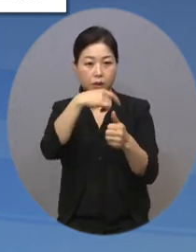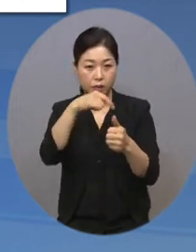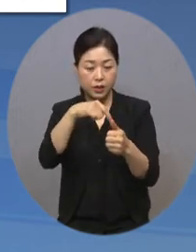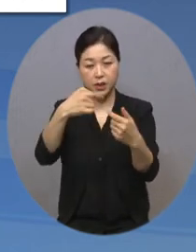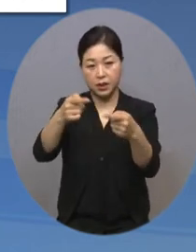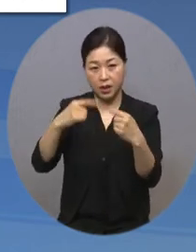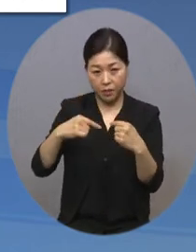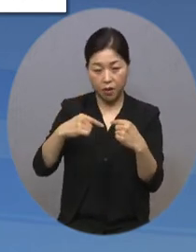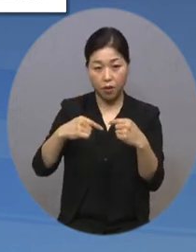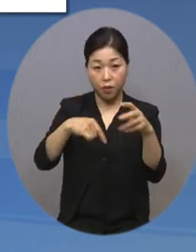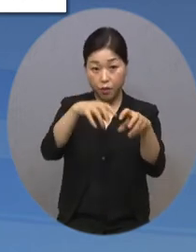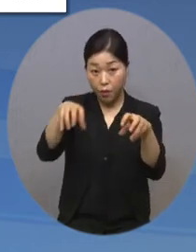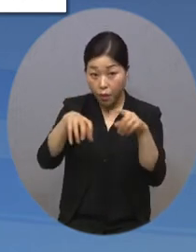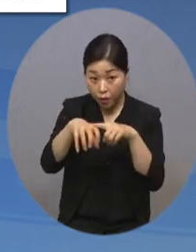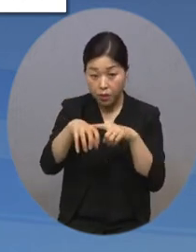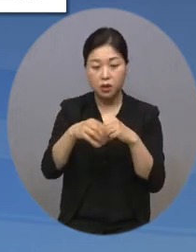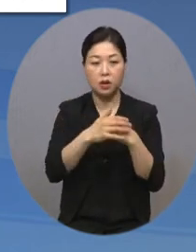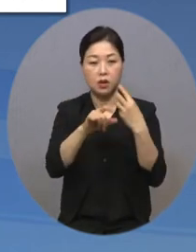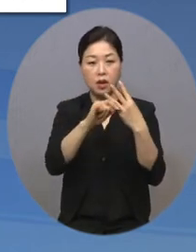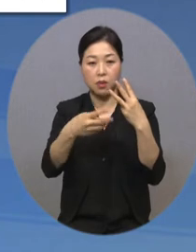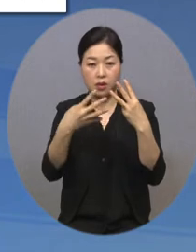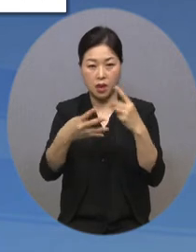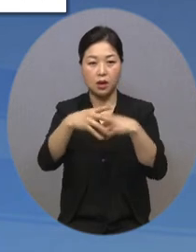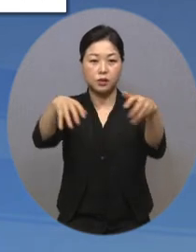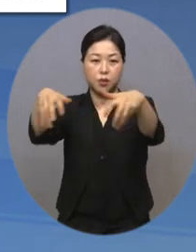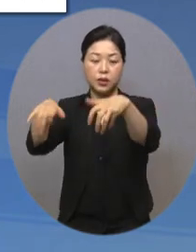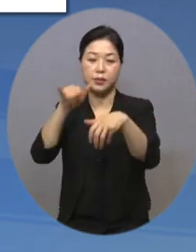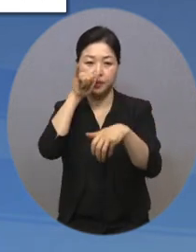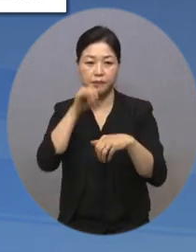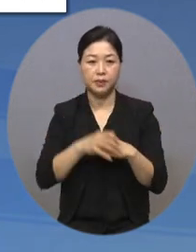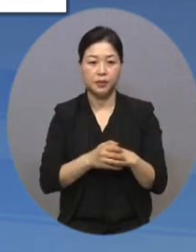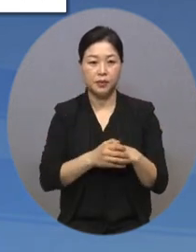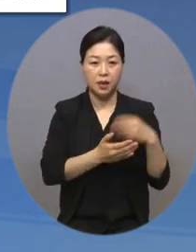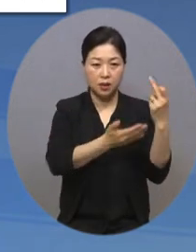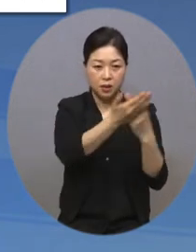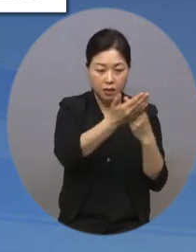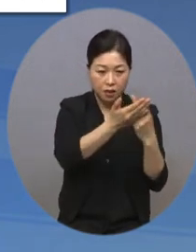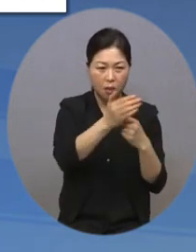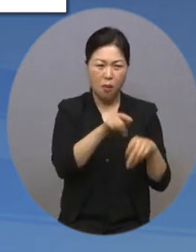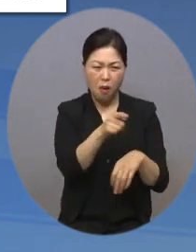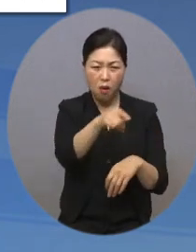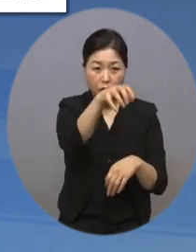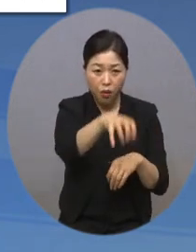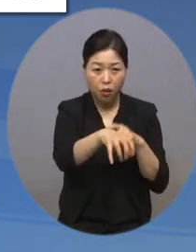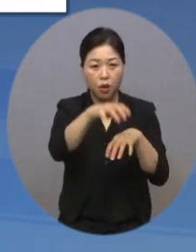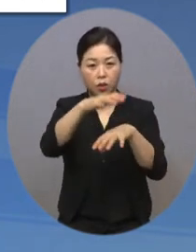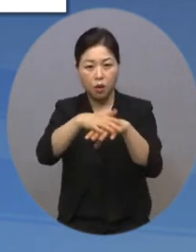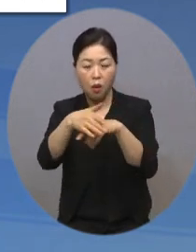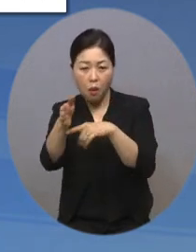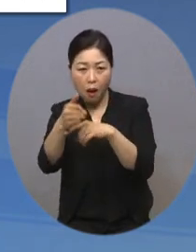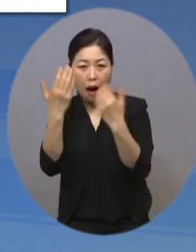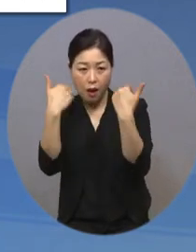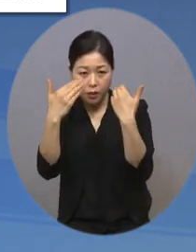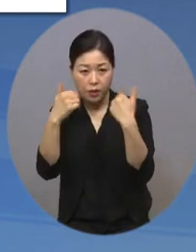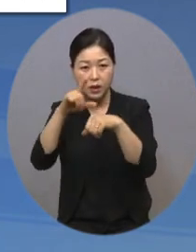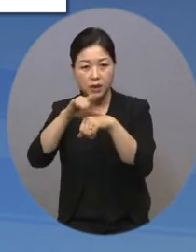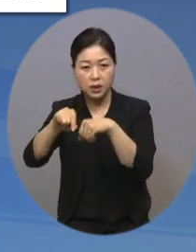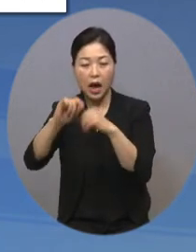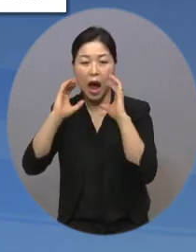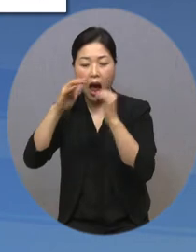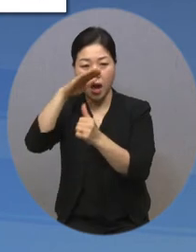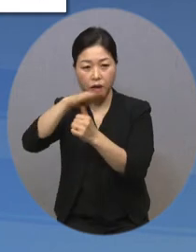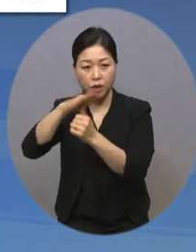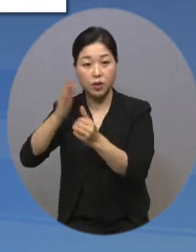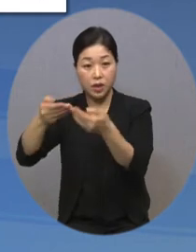오는 3월 4일까지 모집합니다. 섬, 벽지나 농어촌학교, 지역아동센터, 보육원